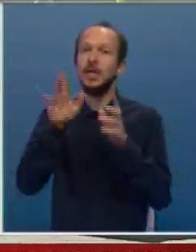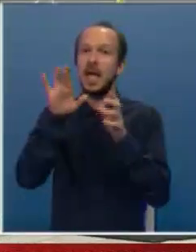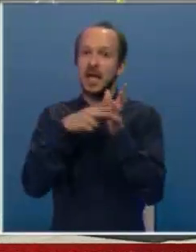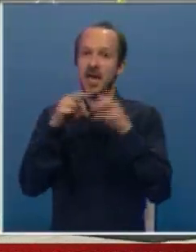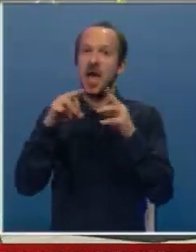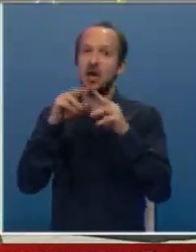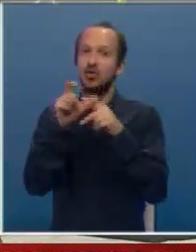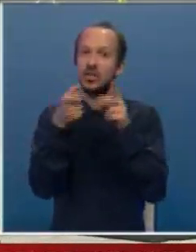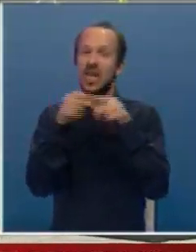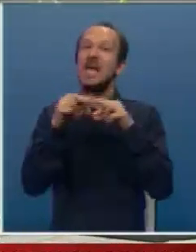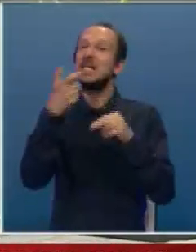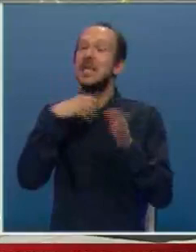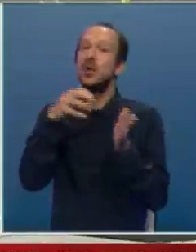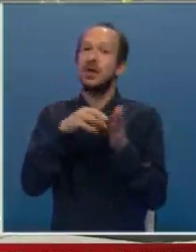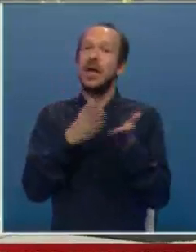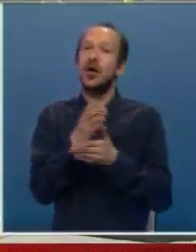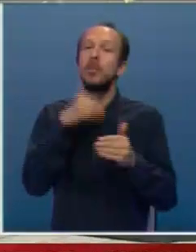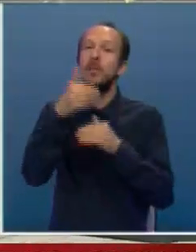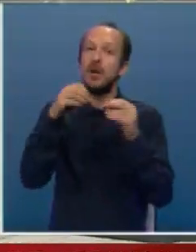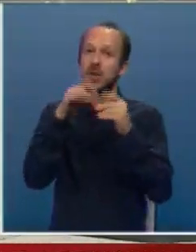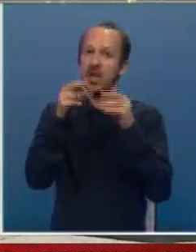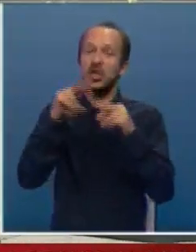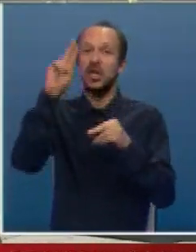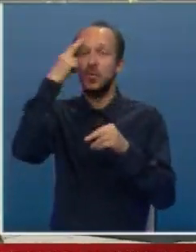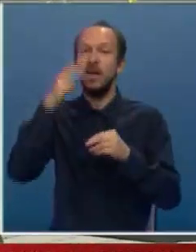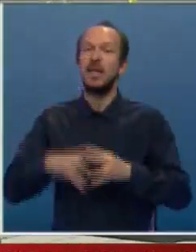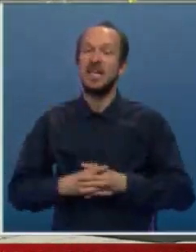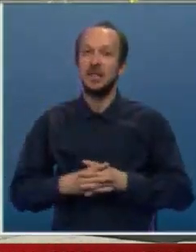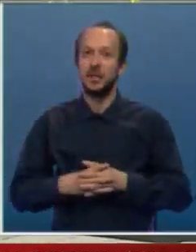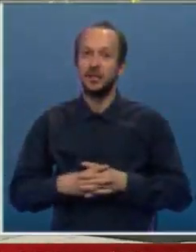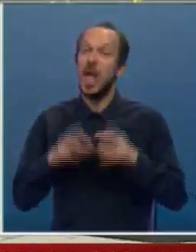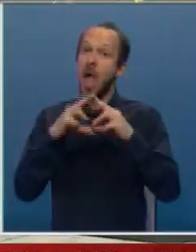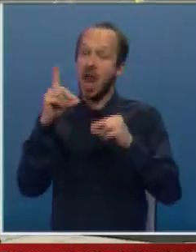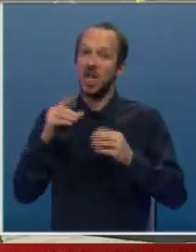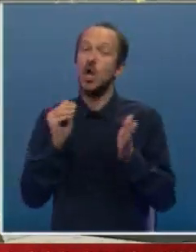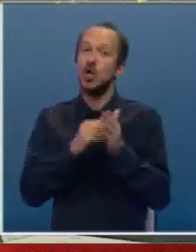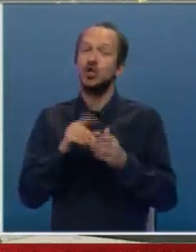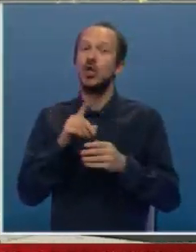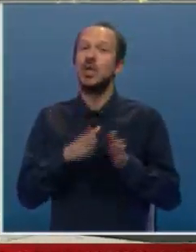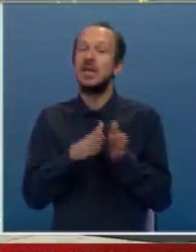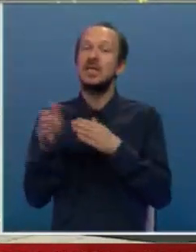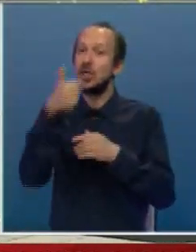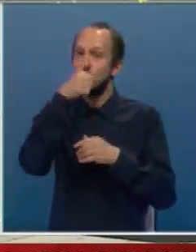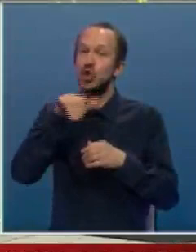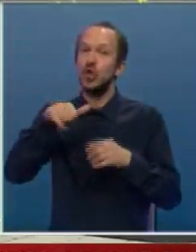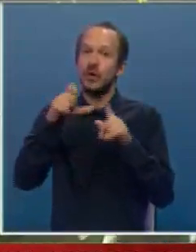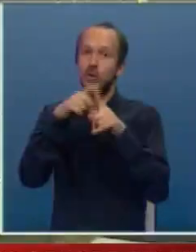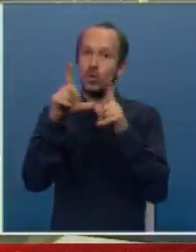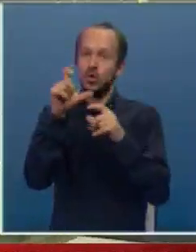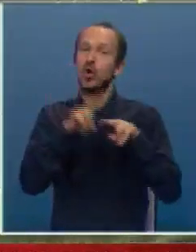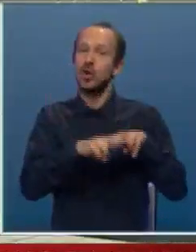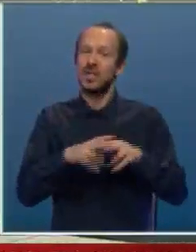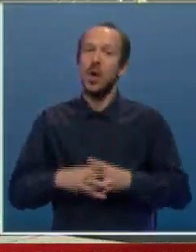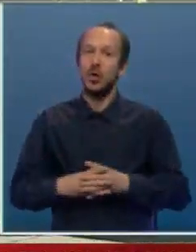zidnjama Sarograda, ako nastavimo dalje prema bileći, onda spomeni Kralju Petu. Ali još niz toga što je Jovan Dučić ostavio